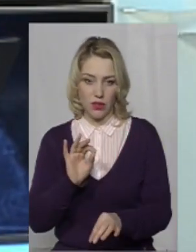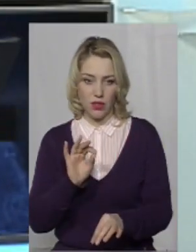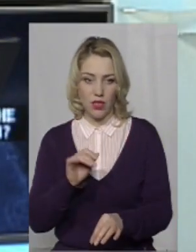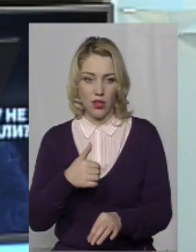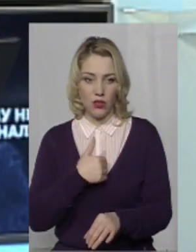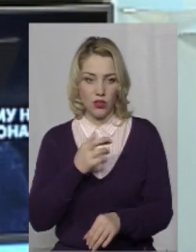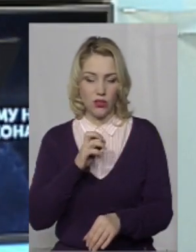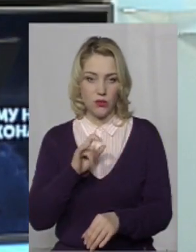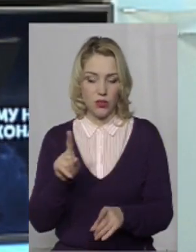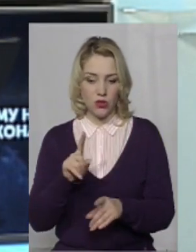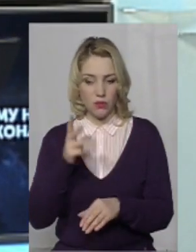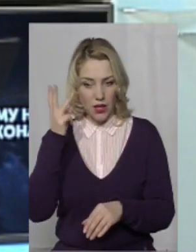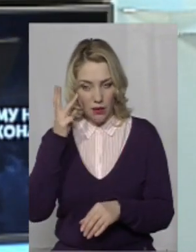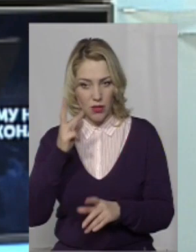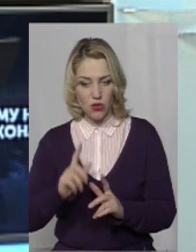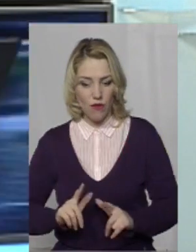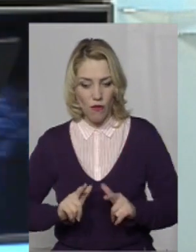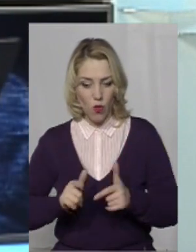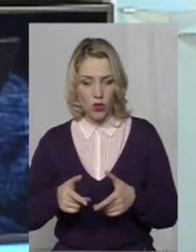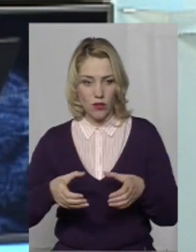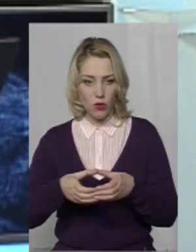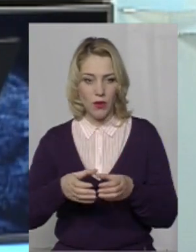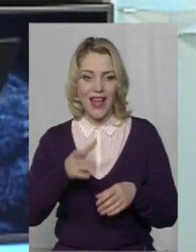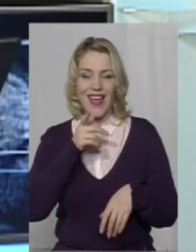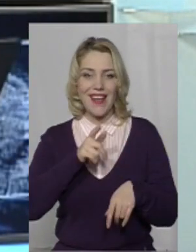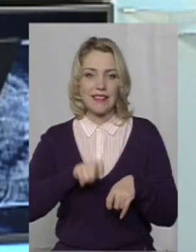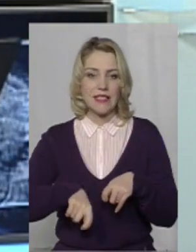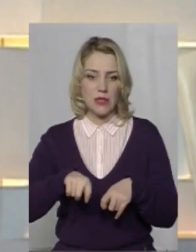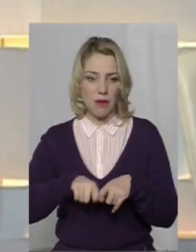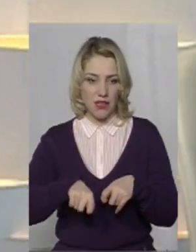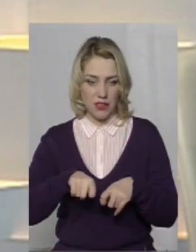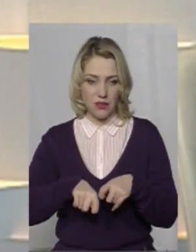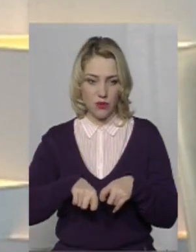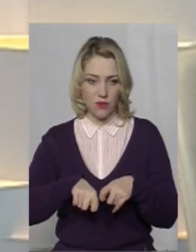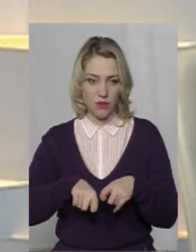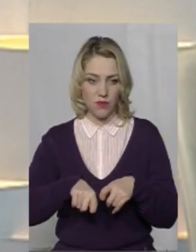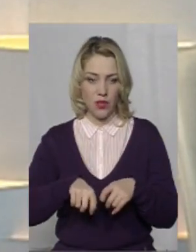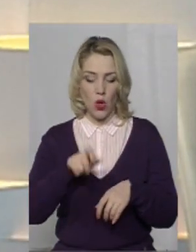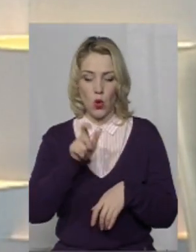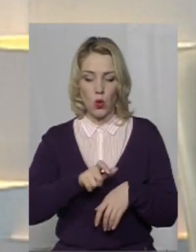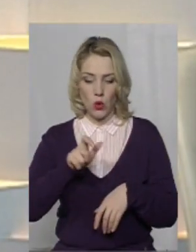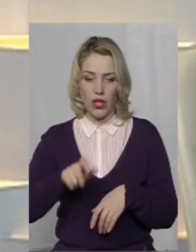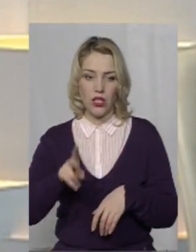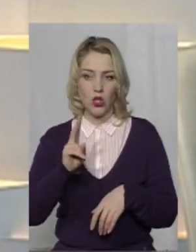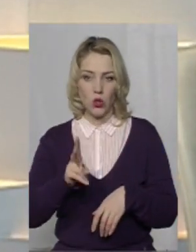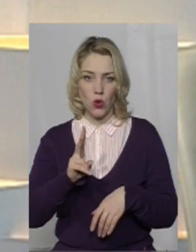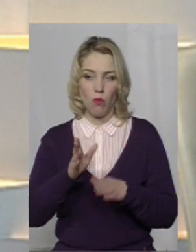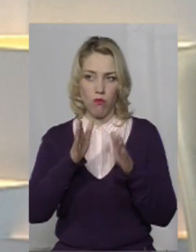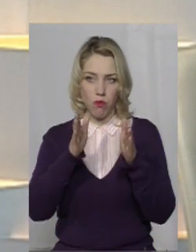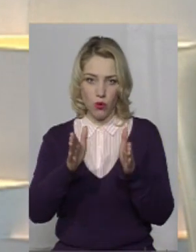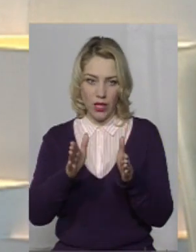хотілося б, що ви на Хмельниччем входили в групу експертів, чи в групу людей, осіб, які будуть